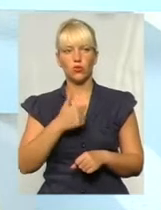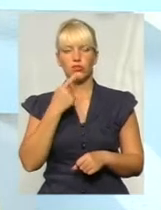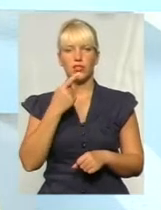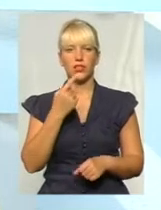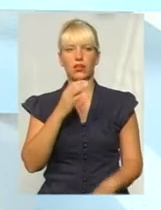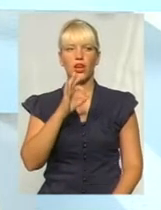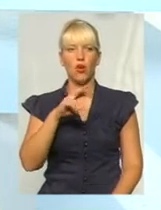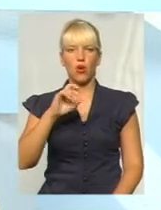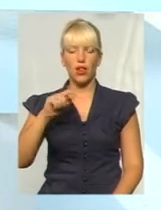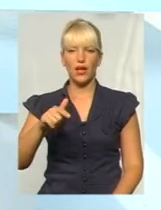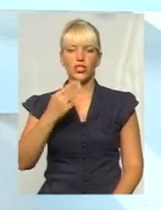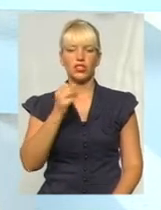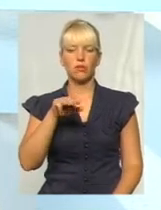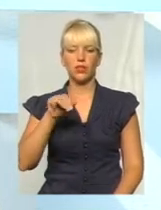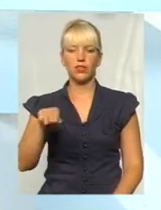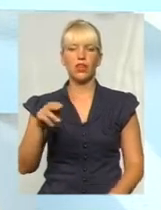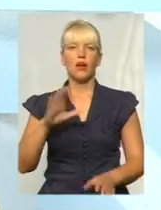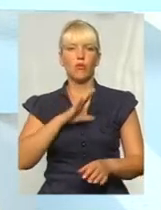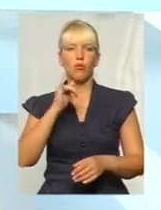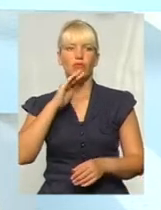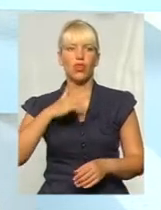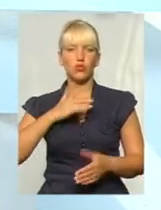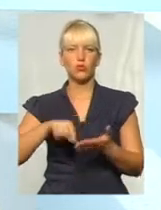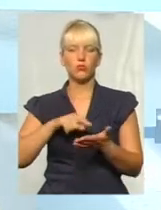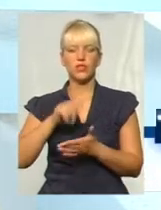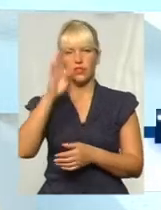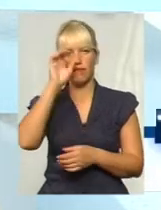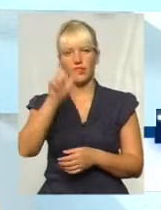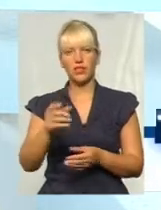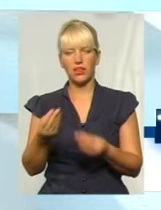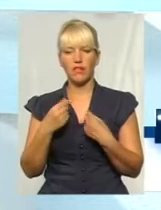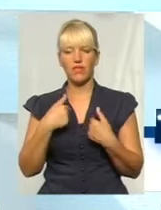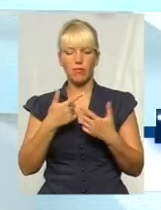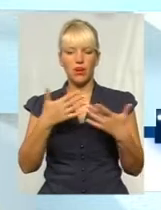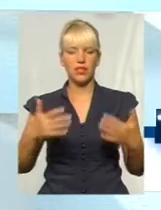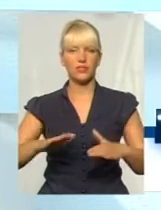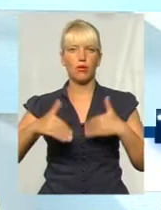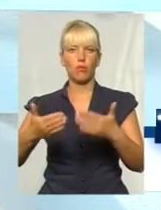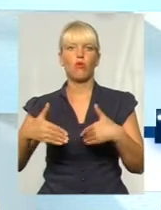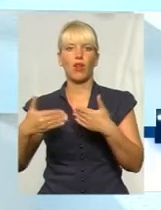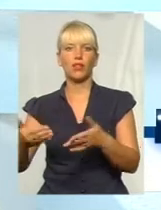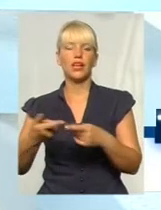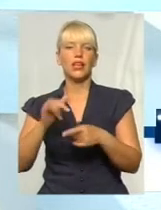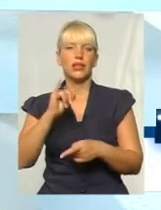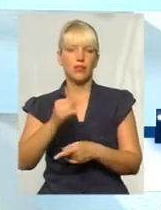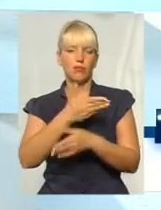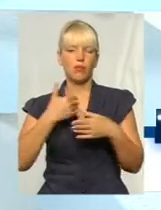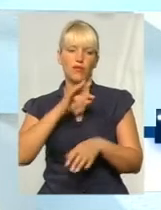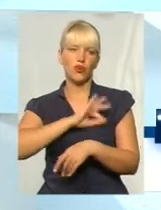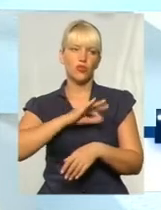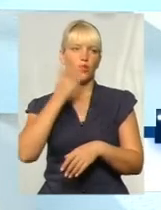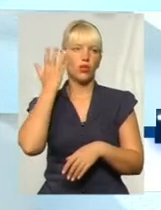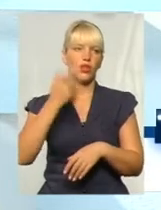був у нас в місті, він дав нам поради корисні, і ми щось використали, коли